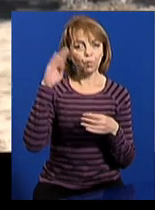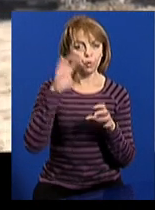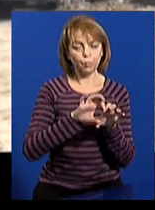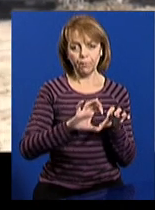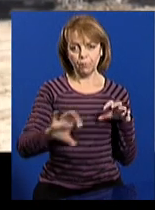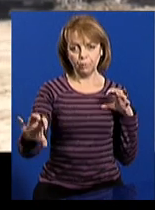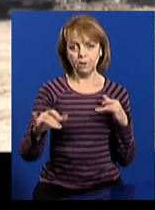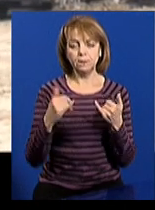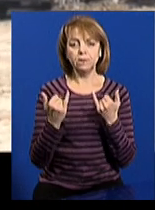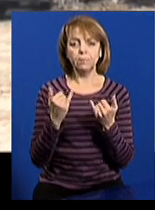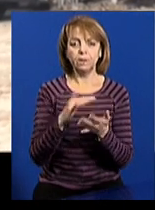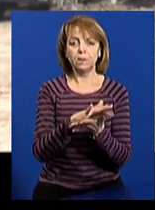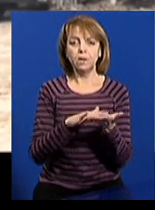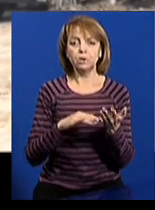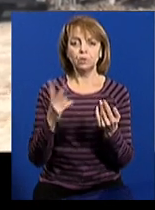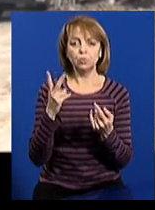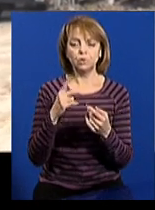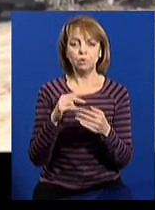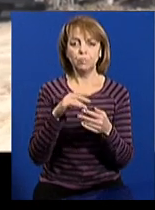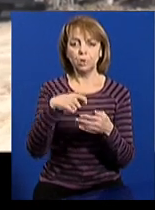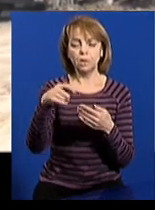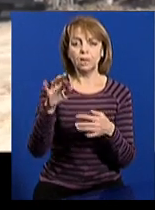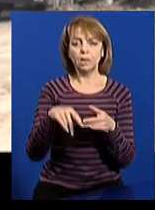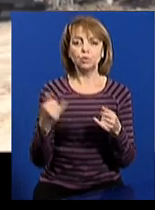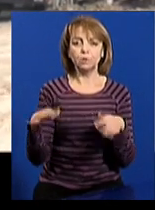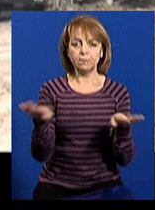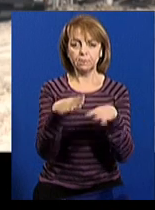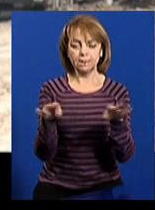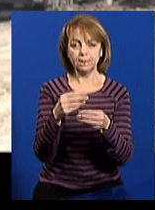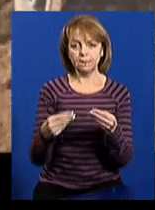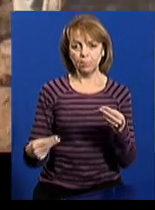водопровід, тепер от далі необхідно прокласти, а тут вже засипаємо землею.